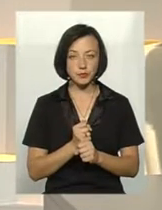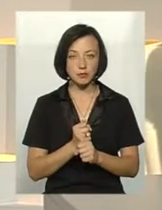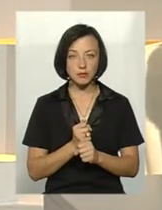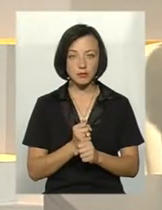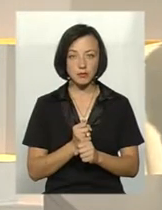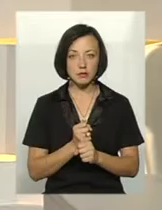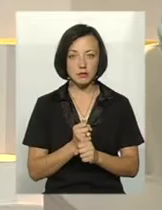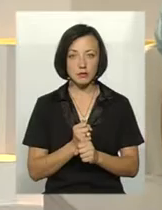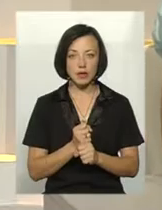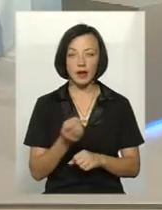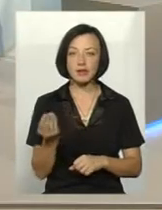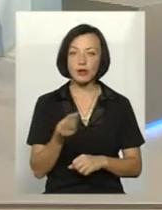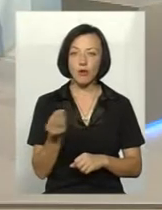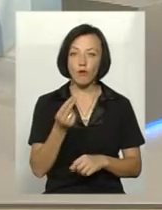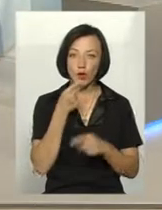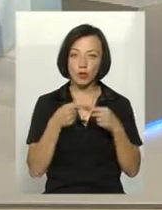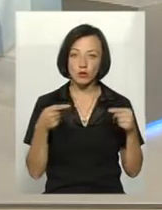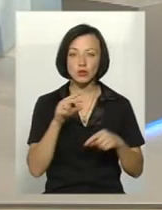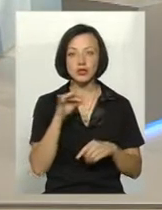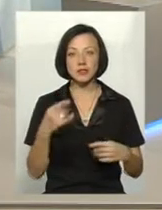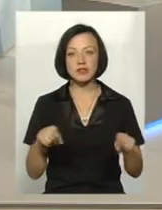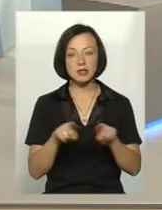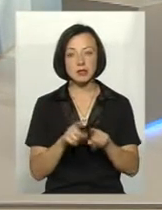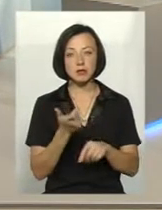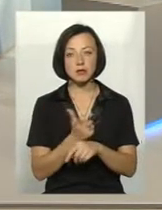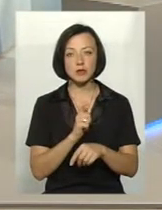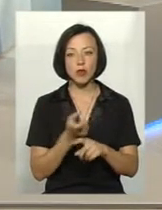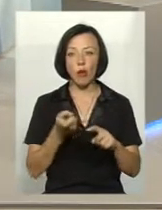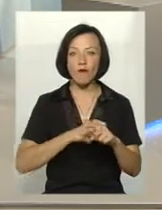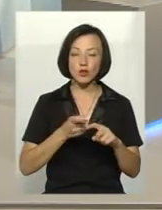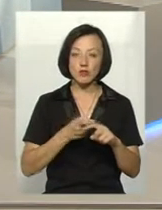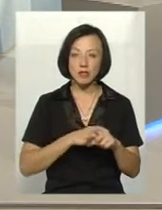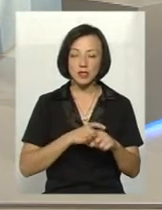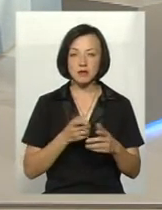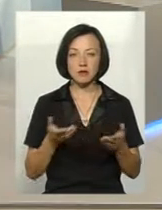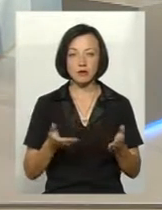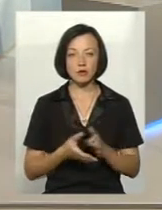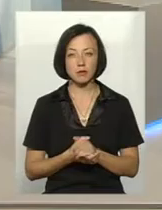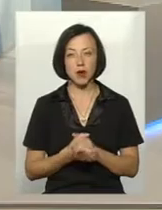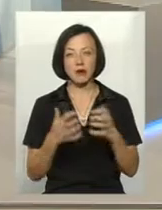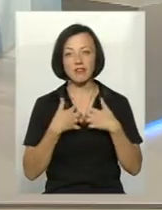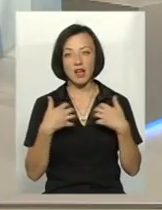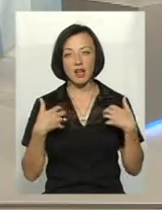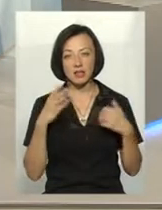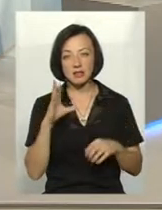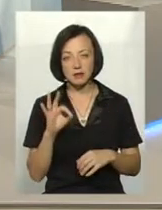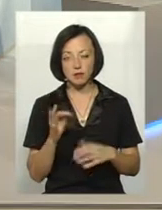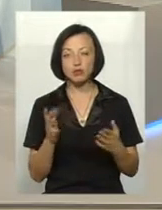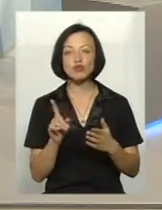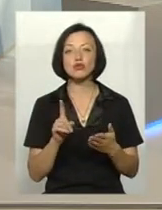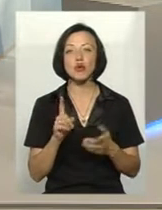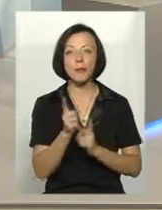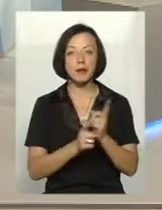скажімо, там, зернової продукції, чи це все-таки більше обучивництво, тваринництво продукції?